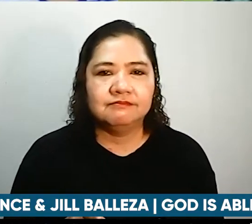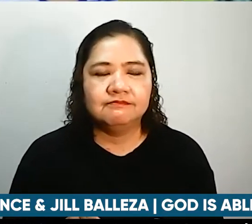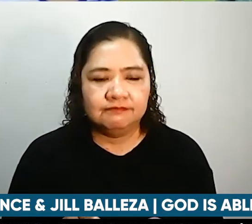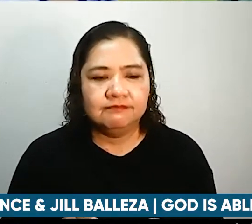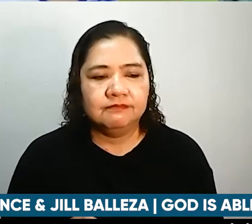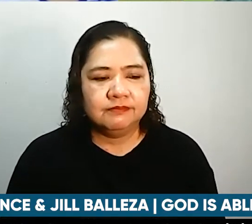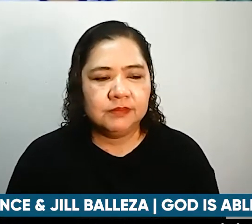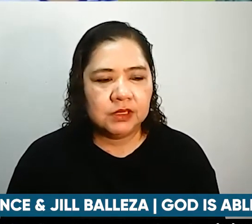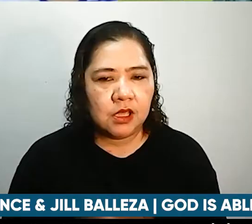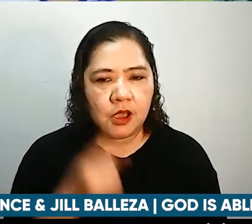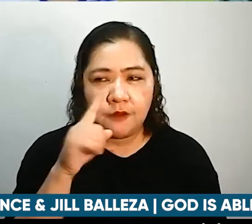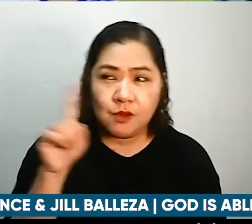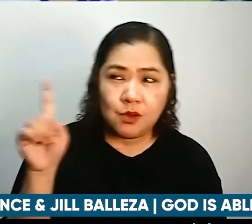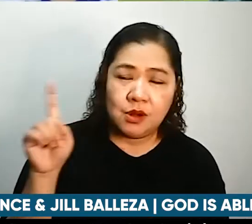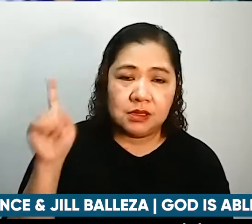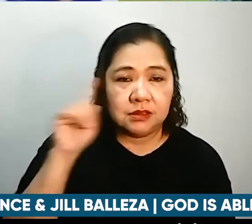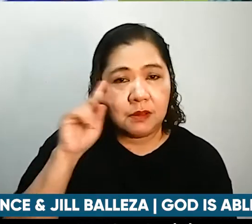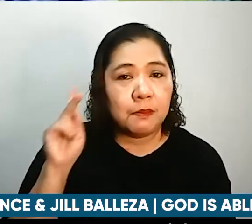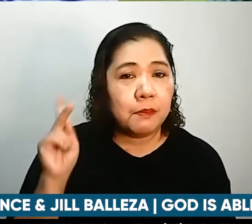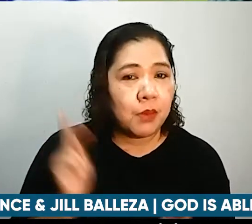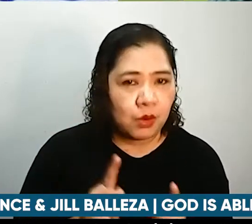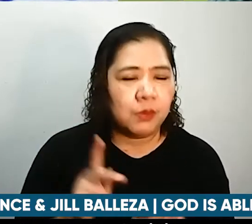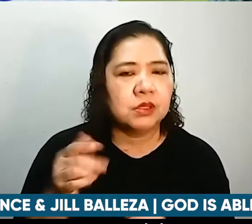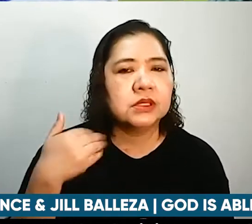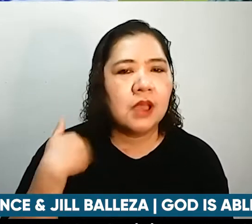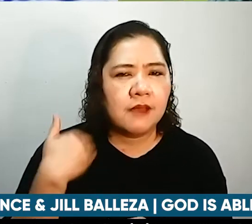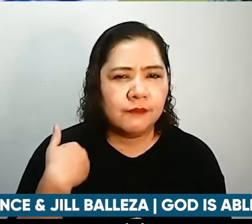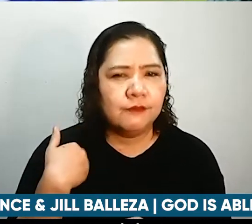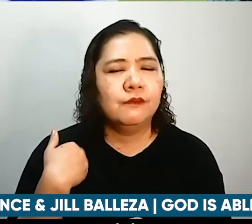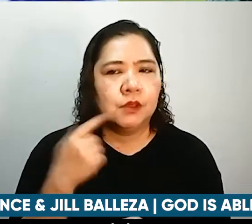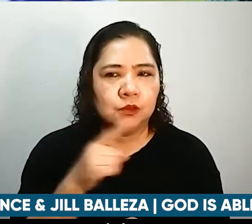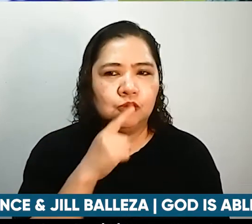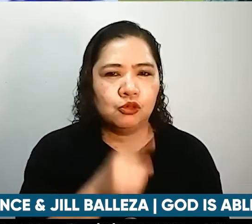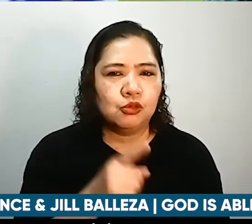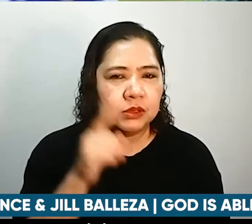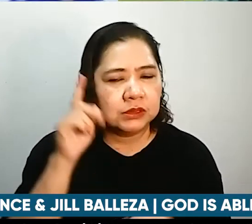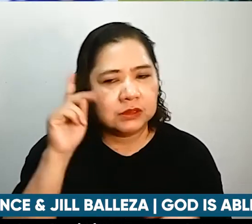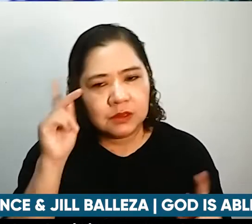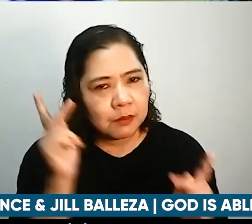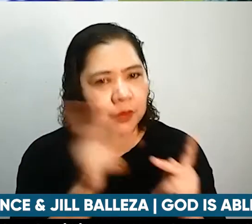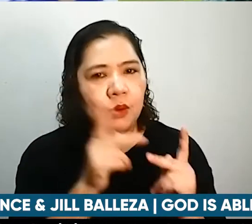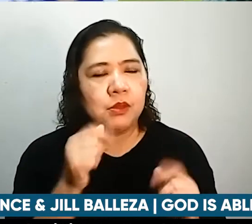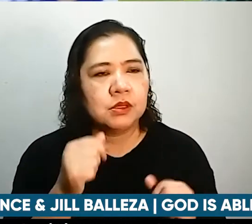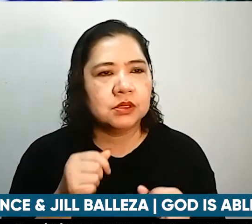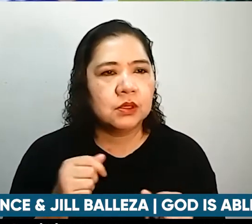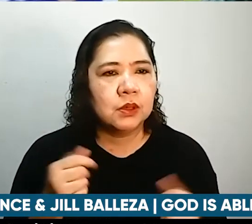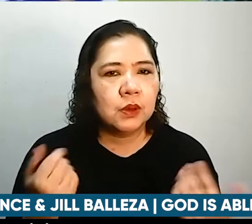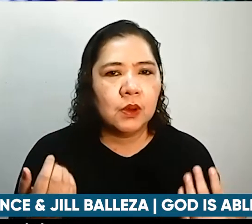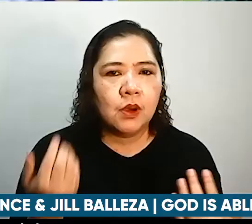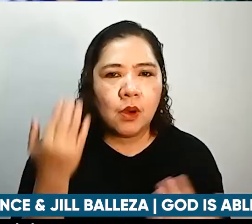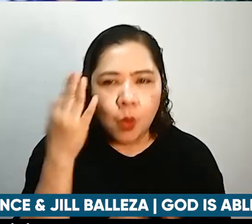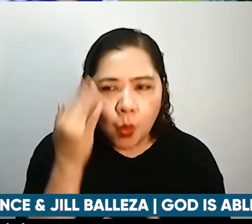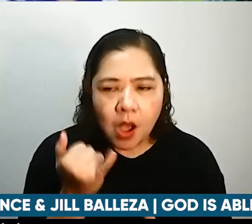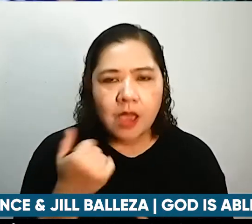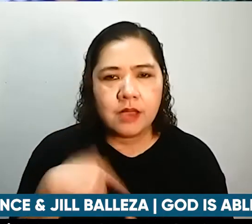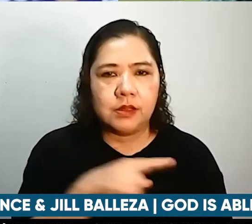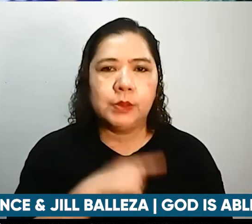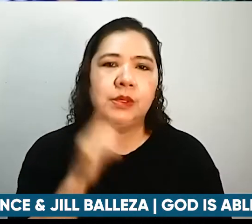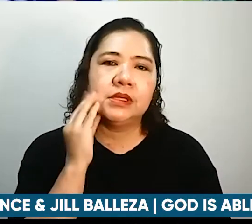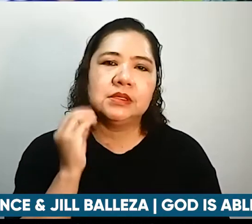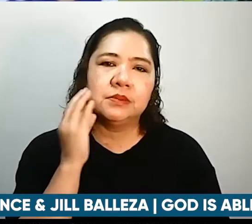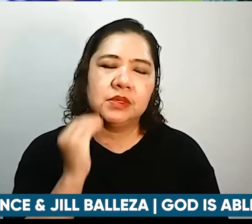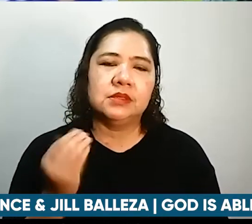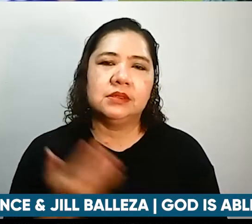and for His purpose diba may layunin si Lord may way si Lord doon kambakit pinagdadaanan natin ito